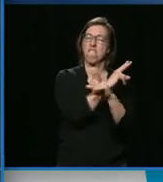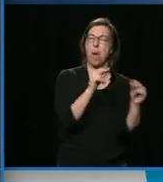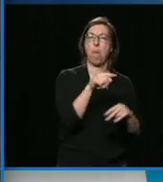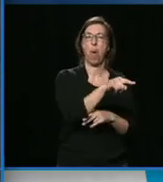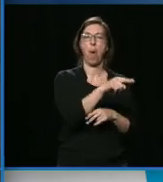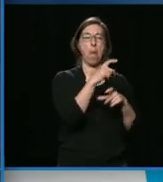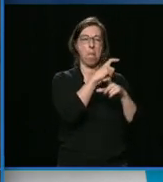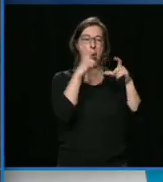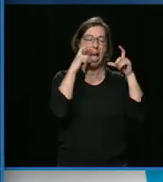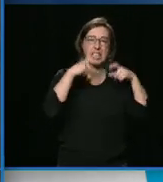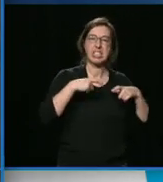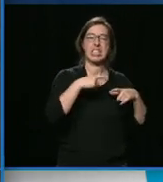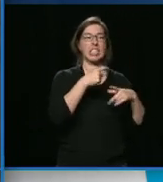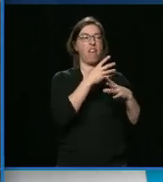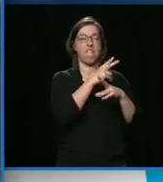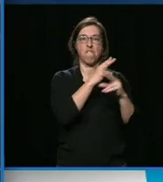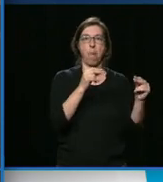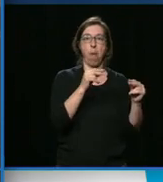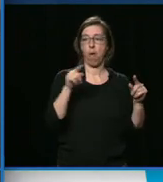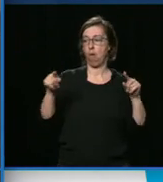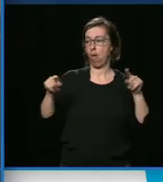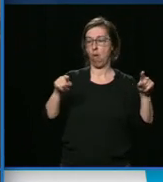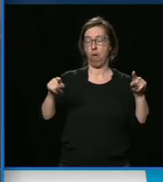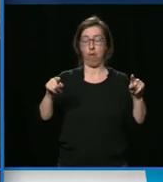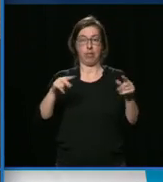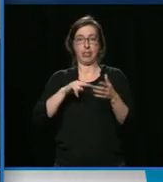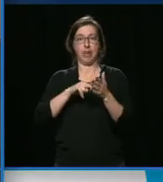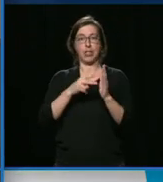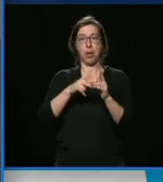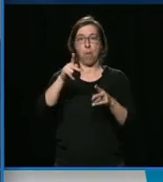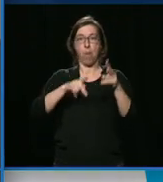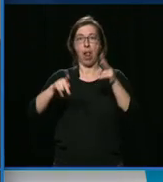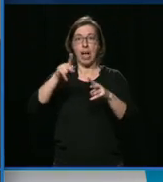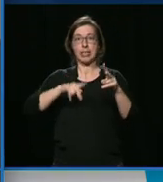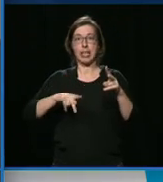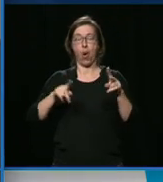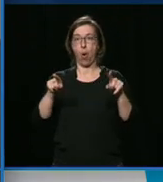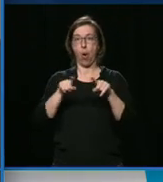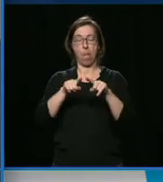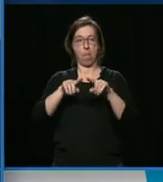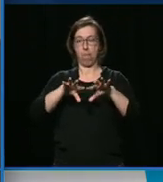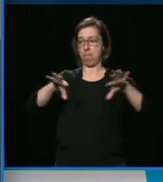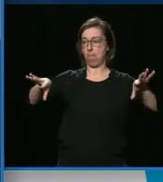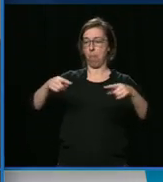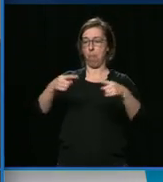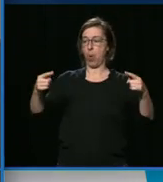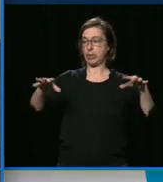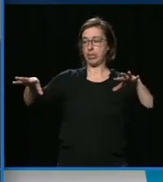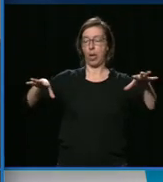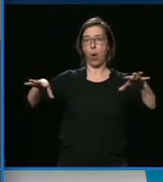Donc, est-ce que c'est unanime à Québec chez les citoyens? Québec solidaire pense que oui.